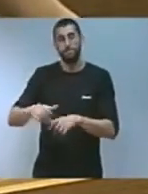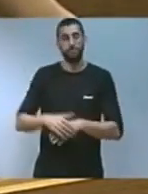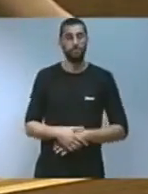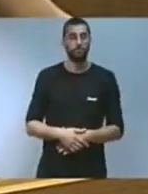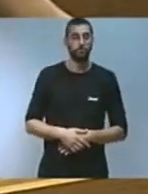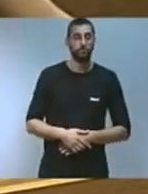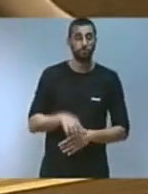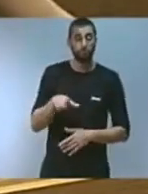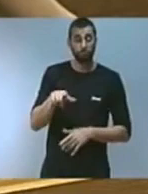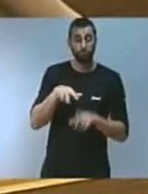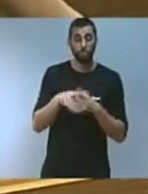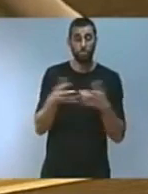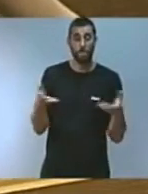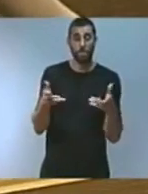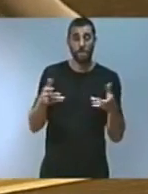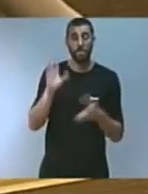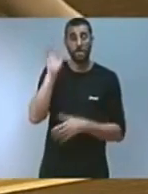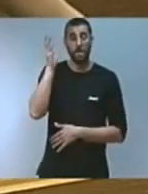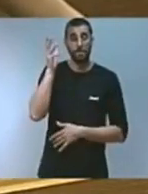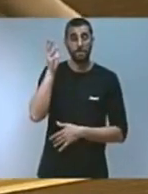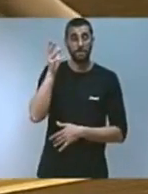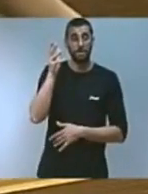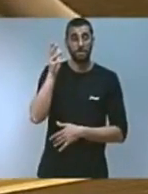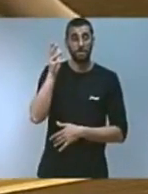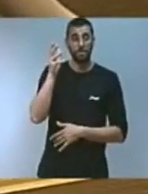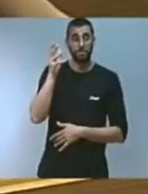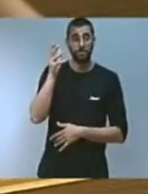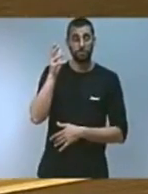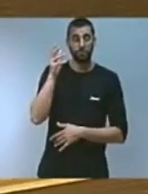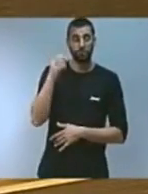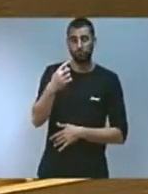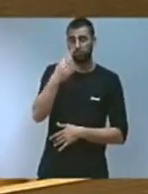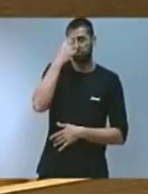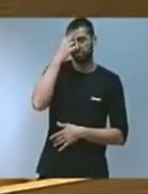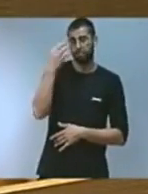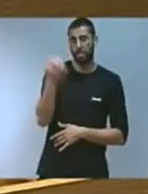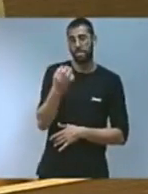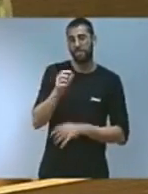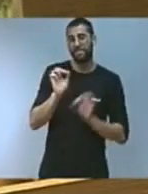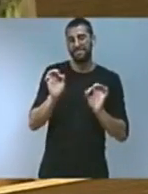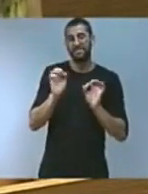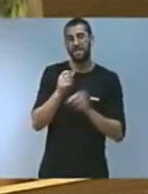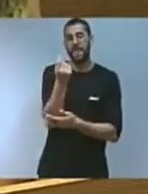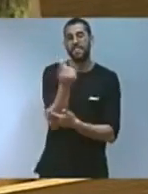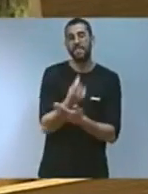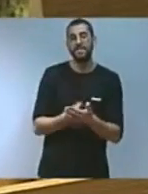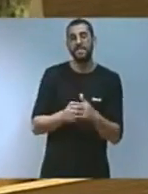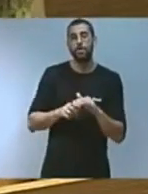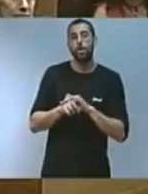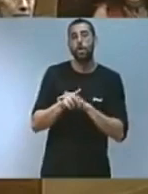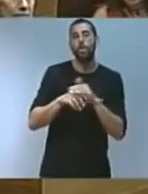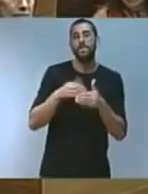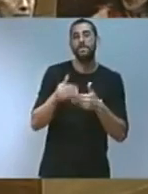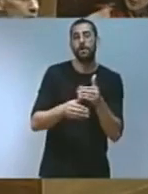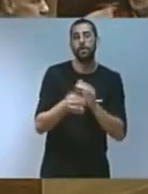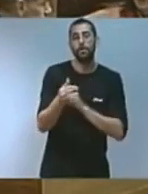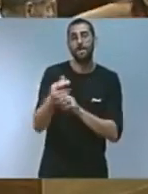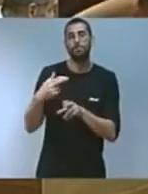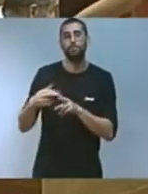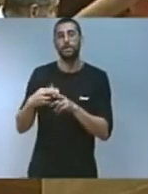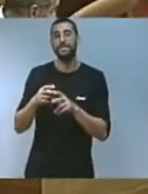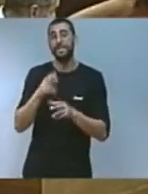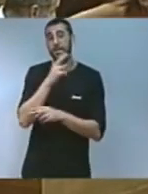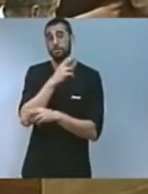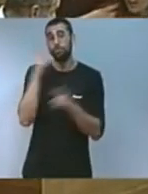'emergència climàtica ha de ser tinguda en compte en el disseny, desenvolupament i aplicació de les polítiques públiques d